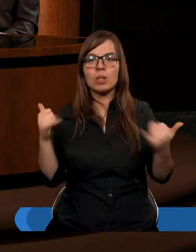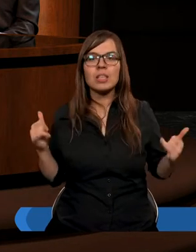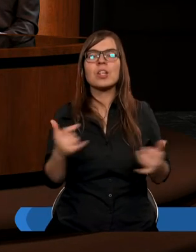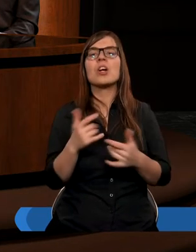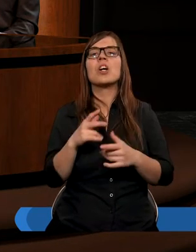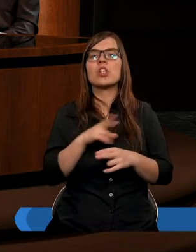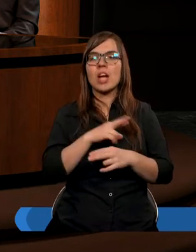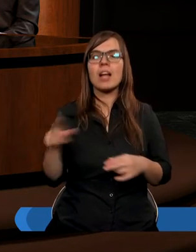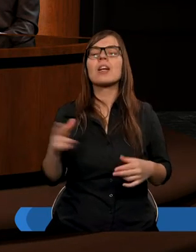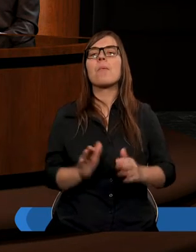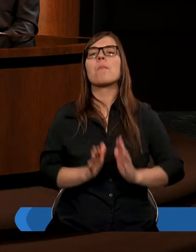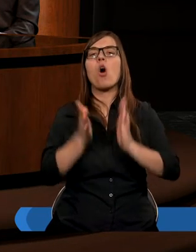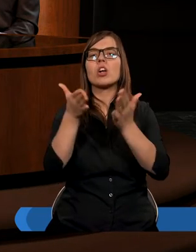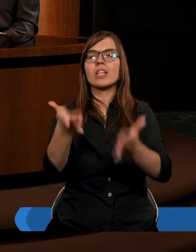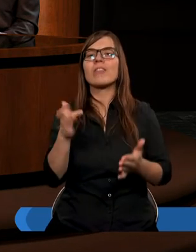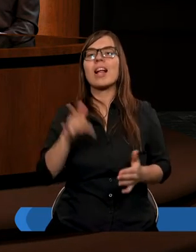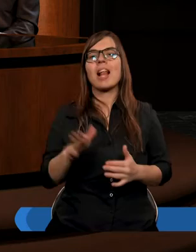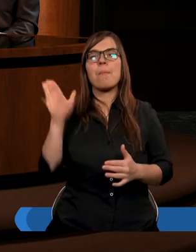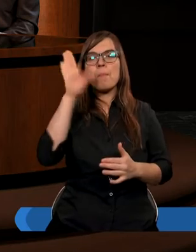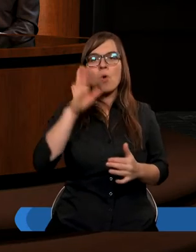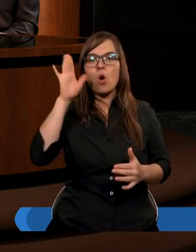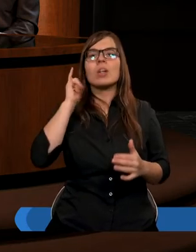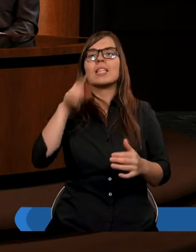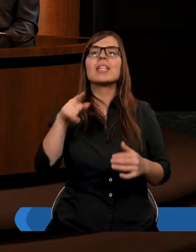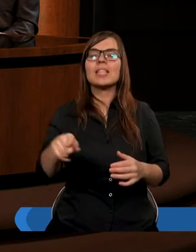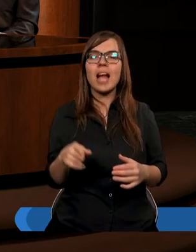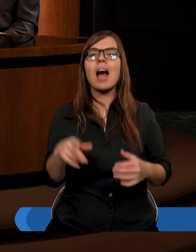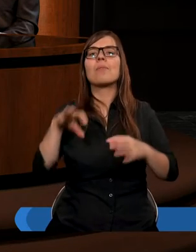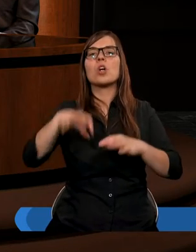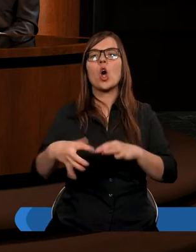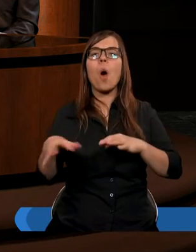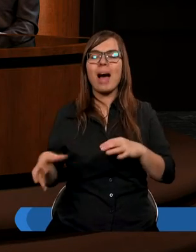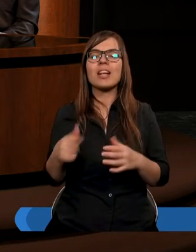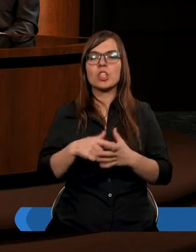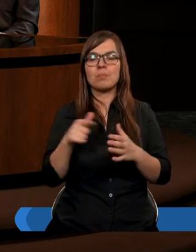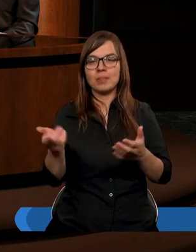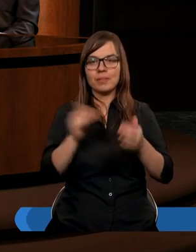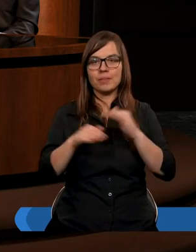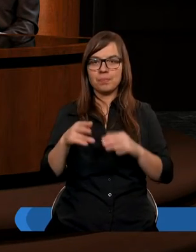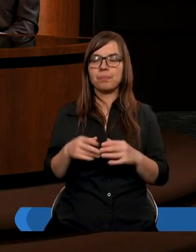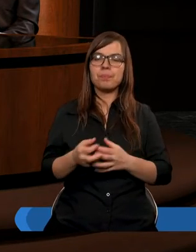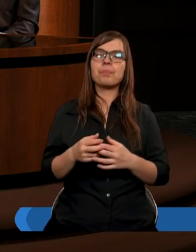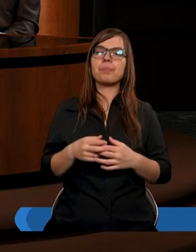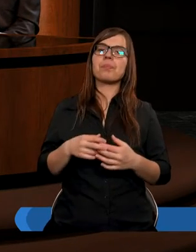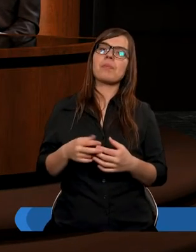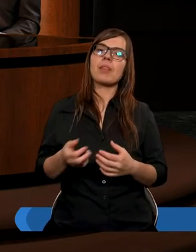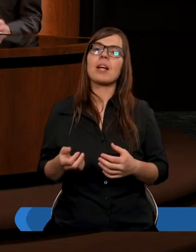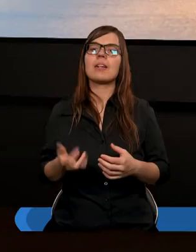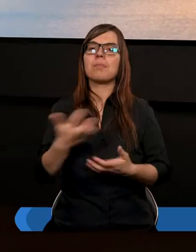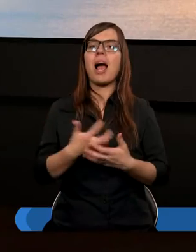innych rzeczy poświęcamy Bogu i tam to gromadzimy. Dobrze,